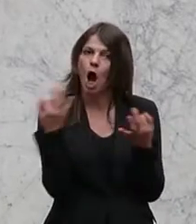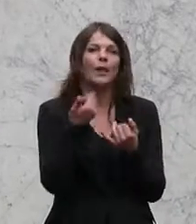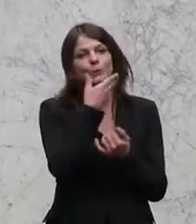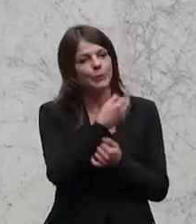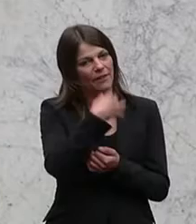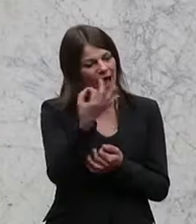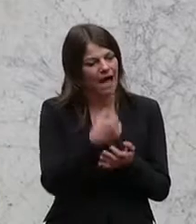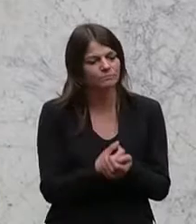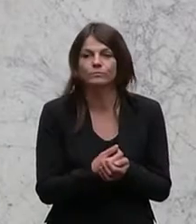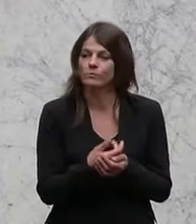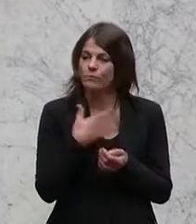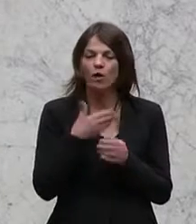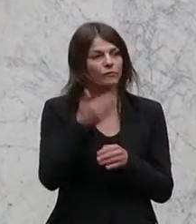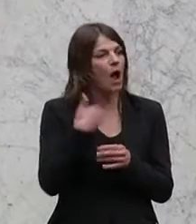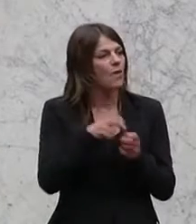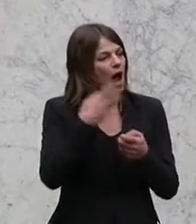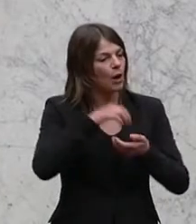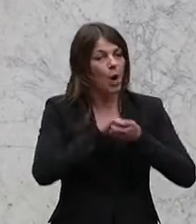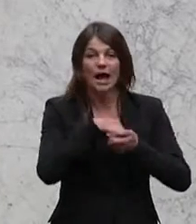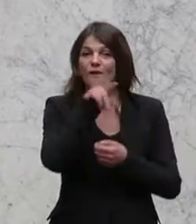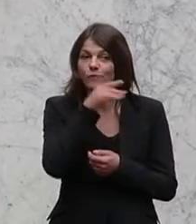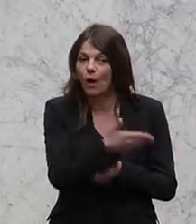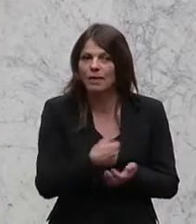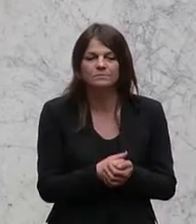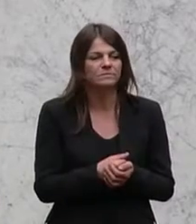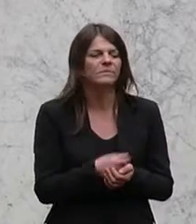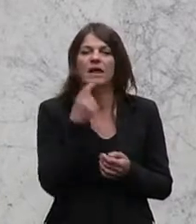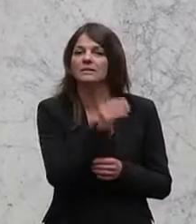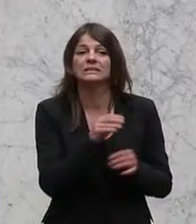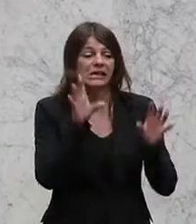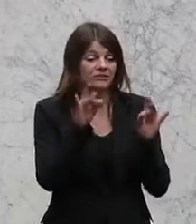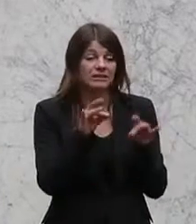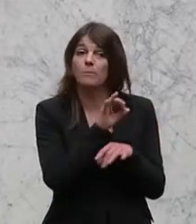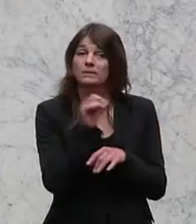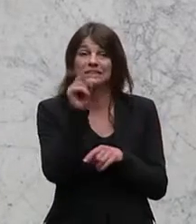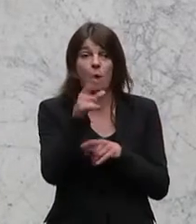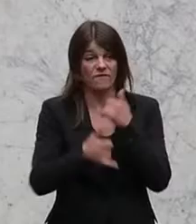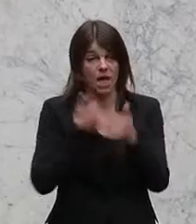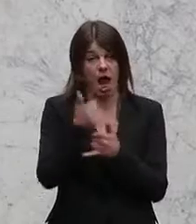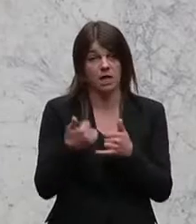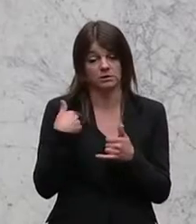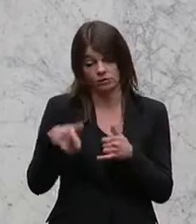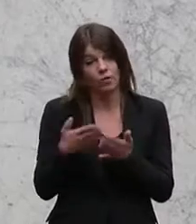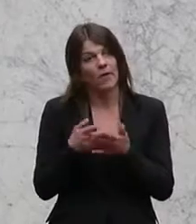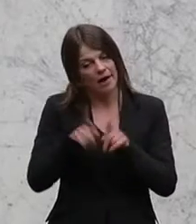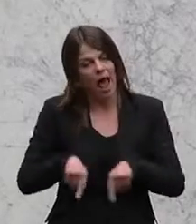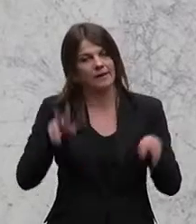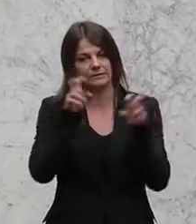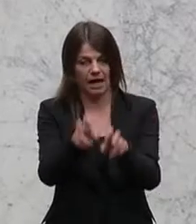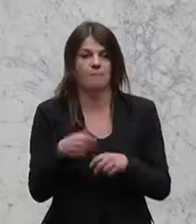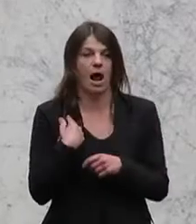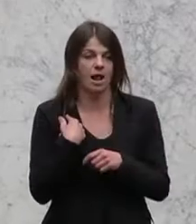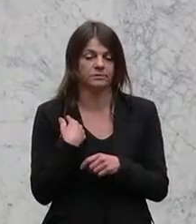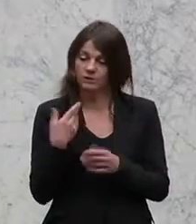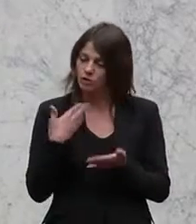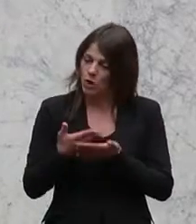schöner Tag und ich darf vorher noch, Herr Kollege Vogel, zehn bis zwölf Jahre arbeite ich jetzt an dem Thema Palmöl. Und